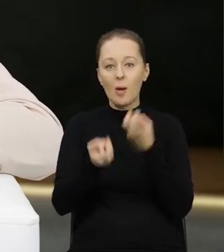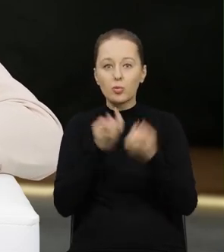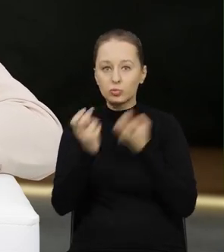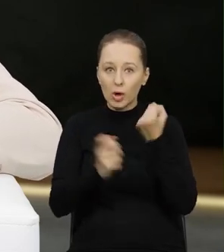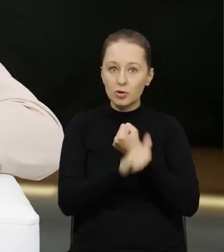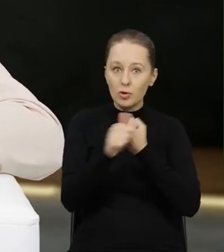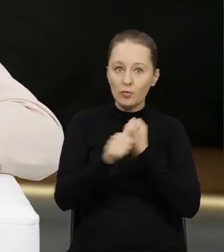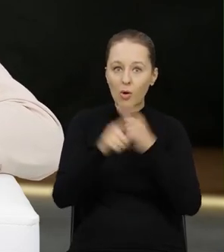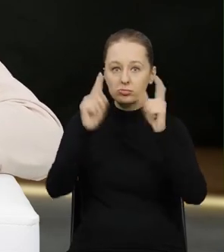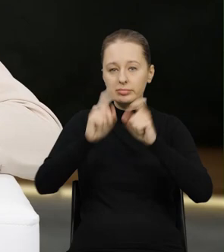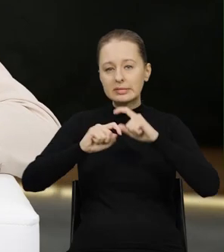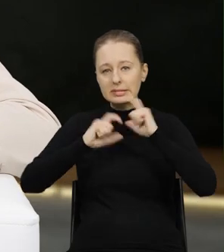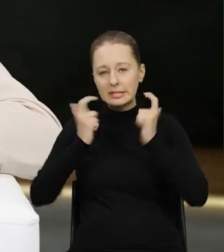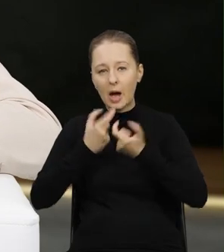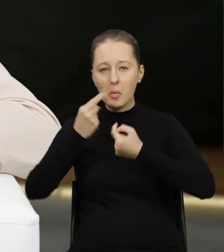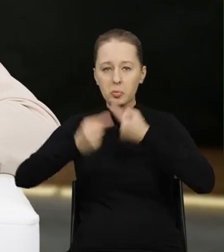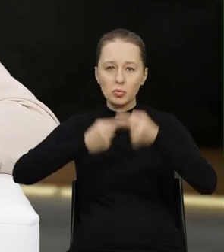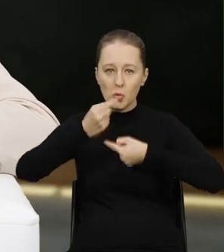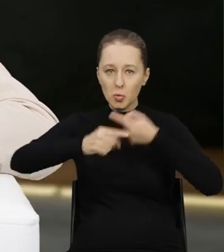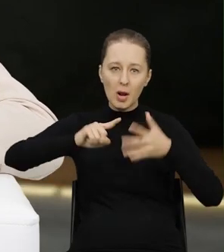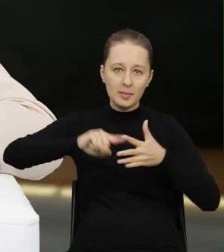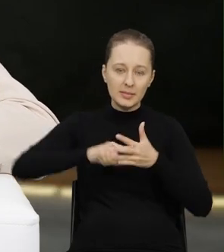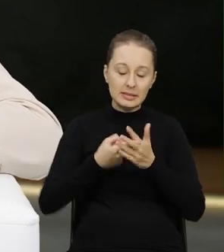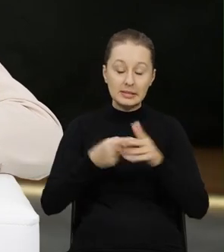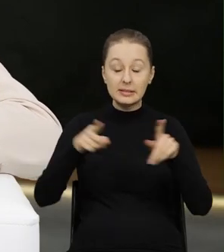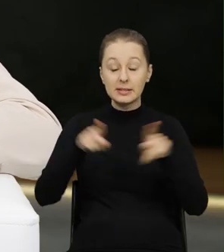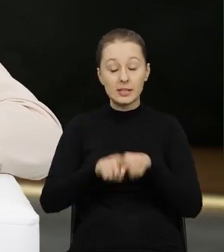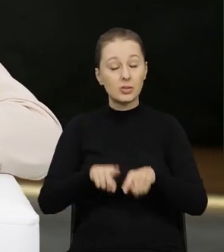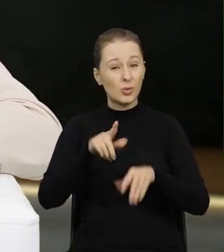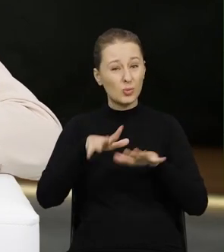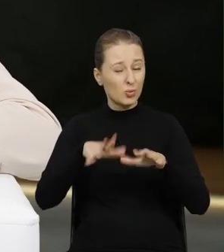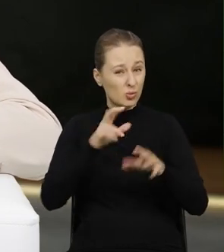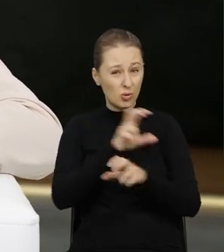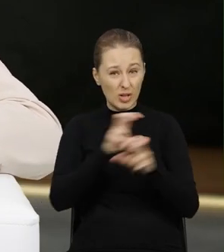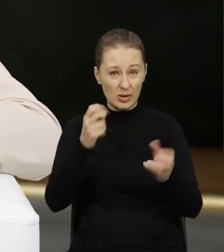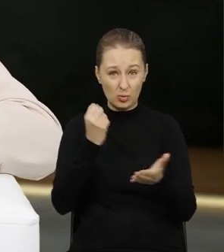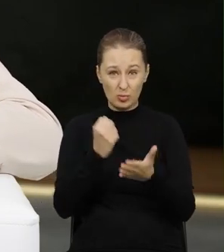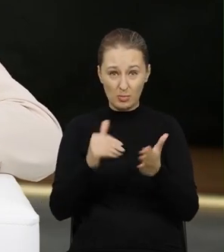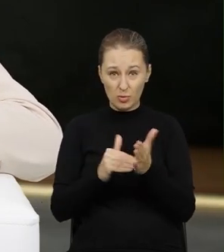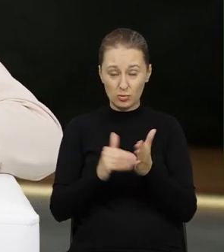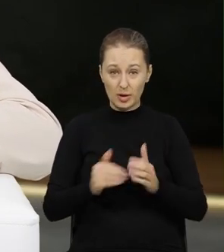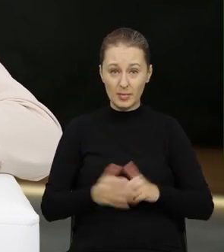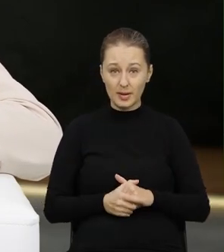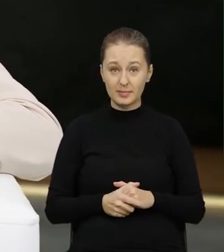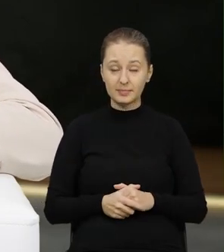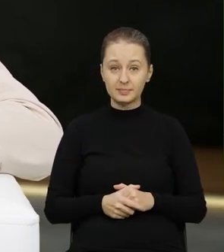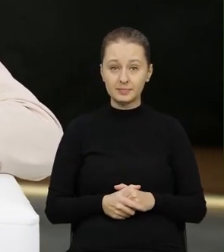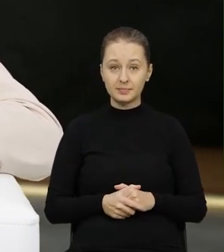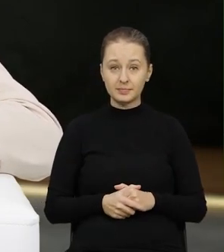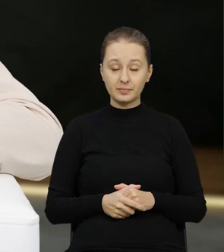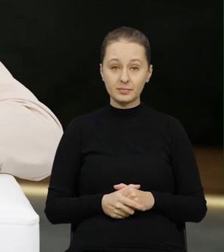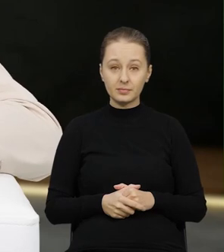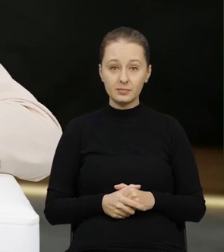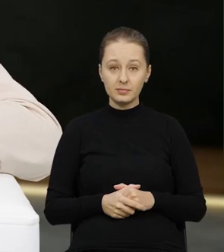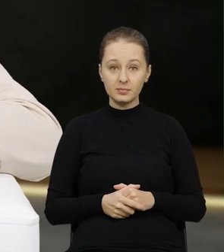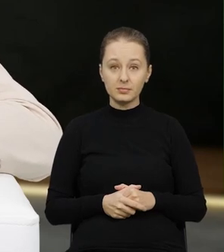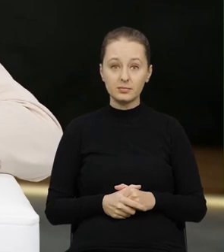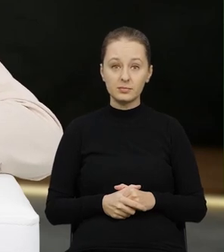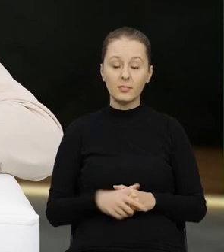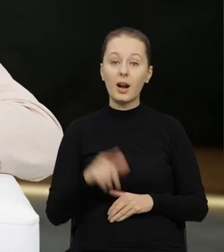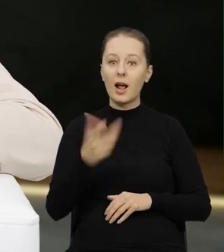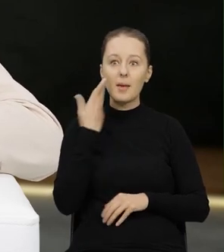materiał dowodowy, wszczęść całą procedurę administracyjną, także to też jest czasochłonne. Natomiast jednak bardzo